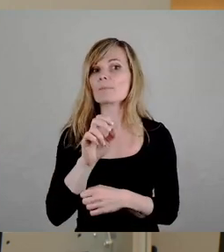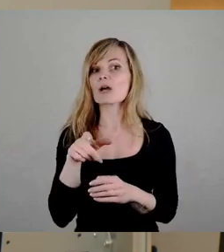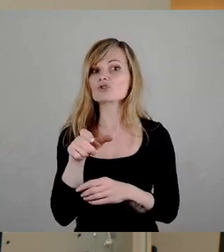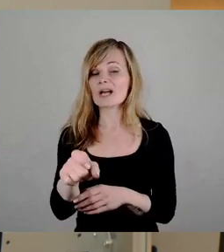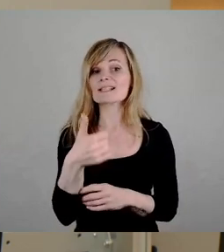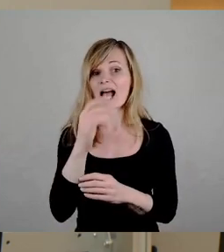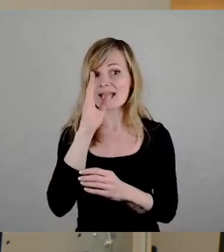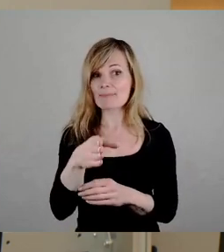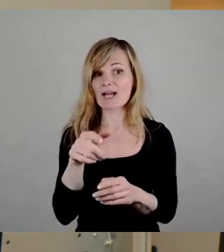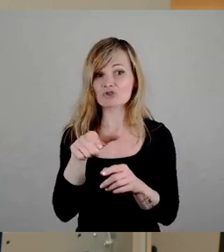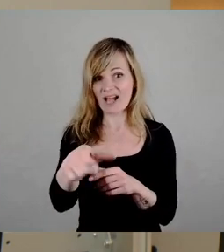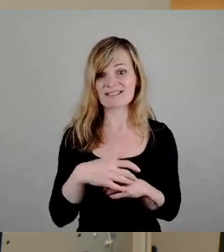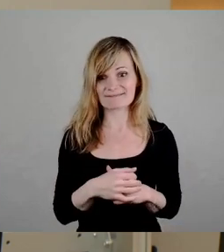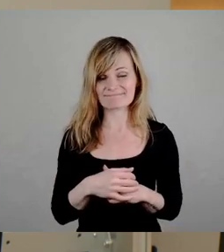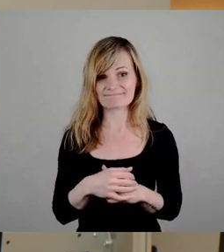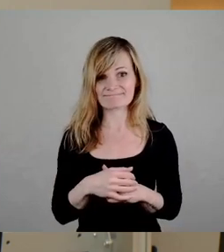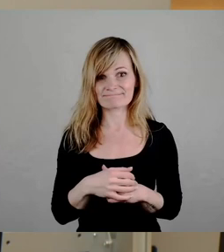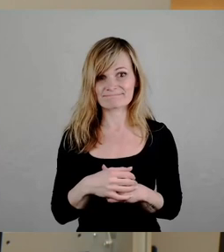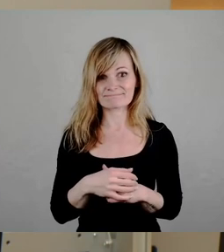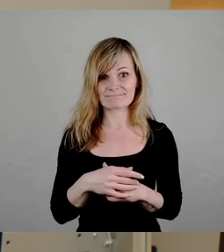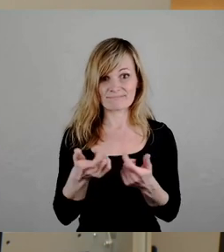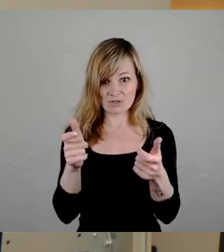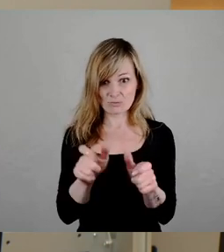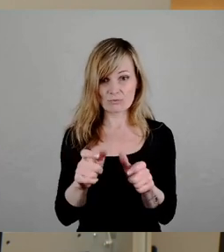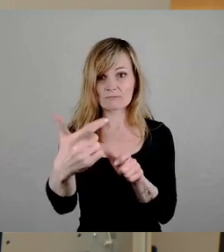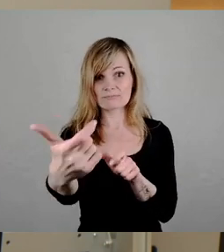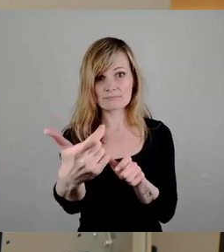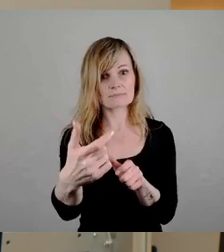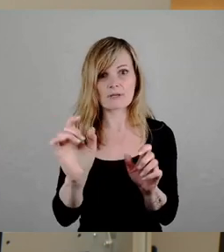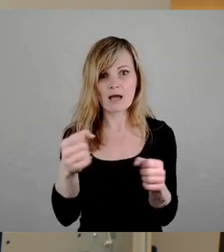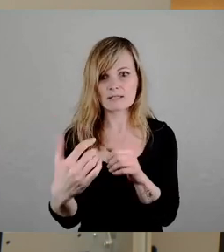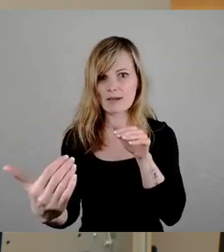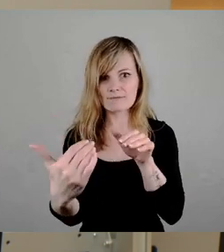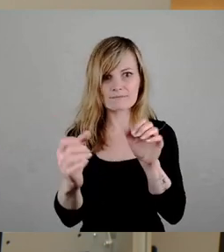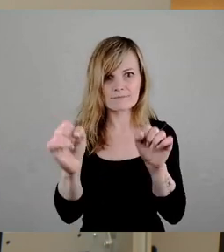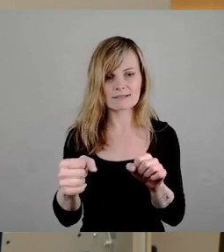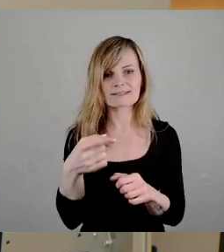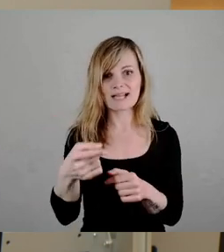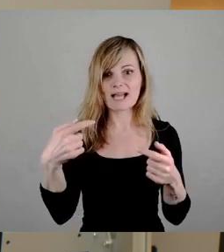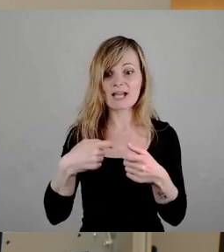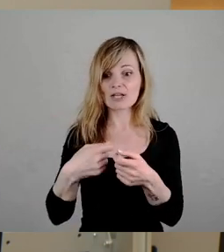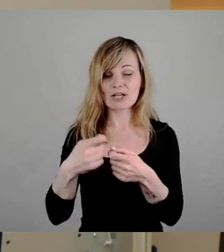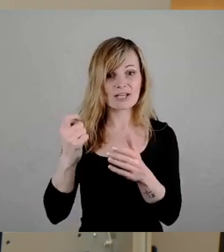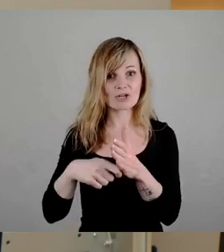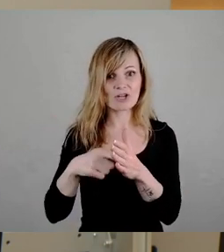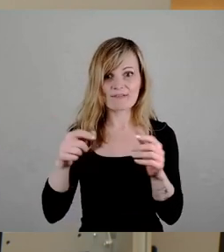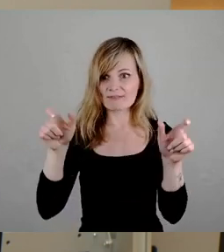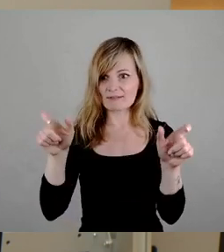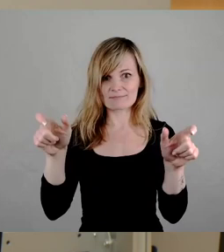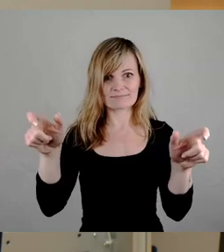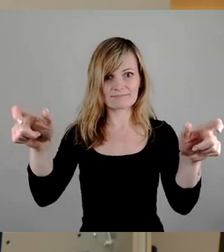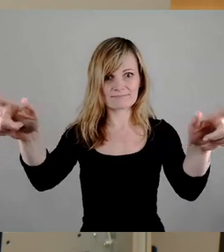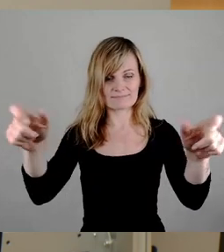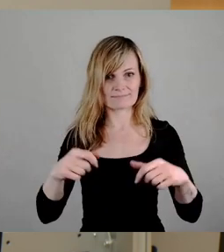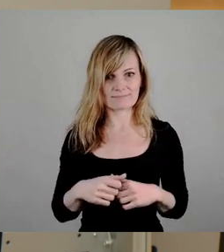Sie kommen dann in diese Straße nicht mehr rein. Und die Hüblerstraße, da sind Geschäfte dran. Also das heißt, diese Straße hat